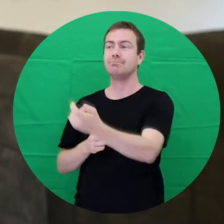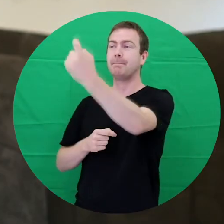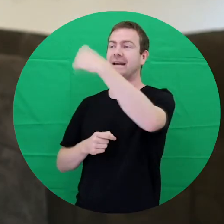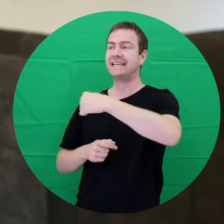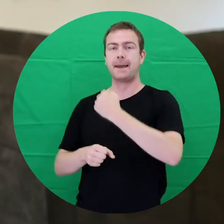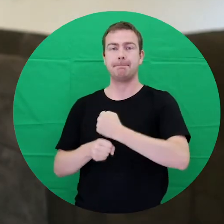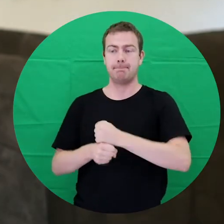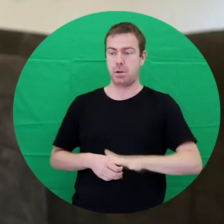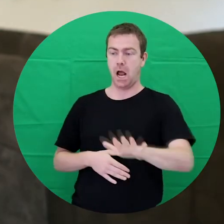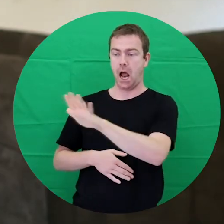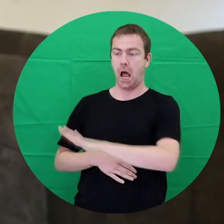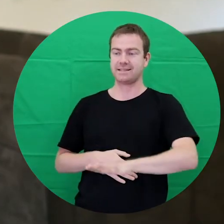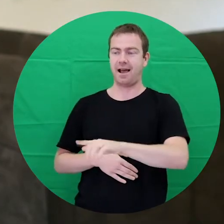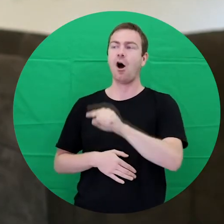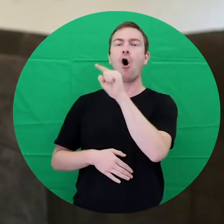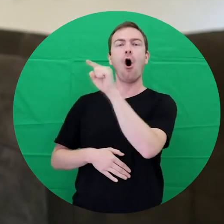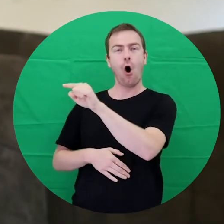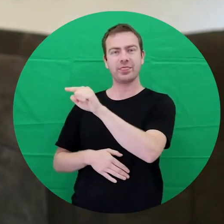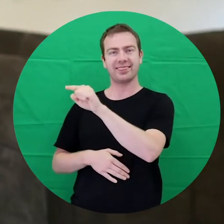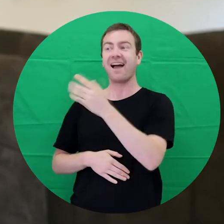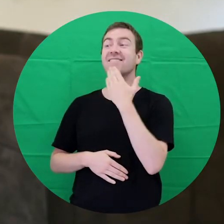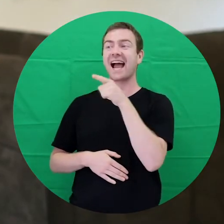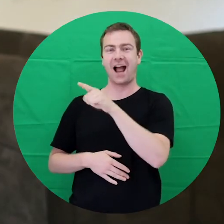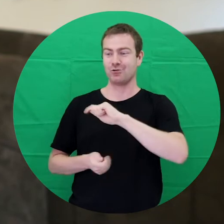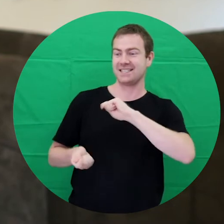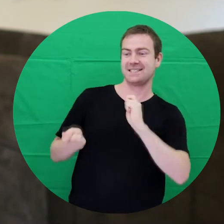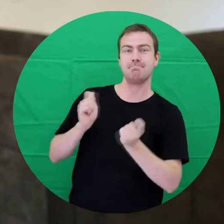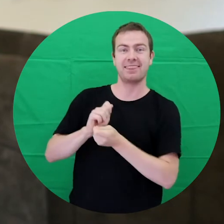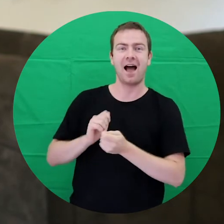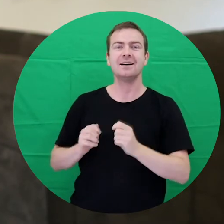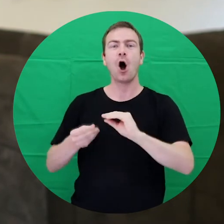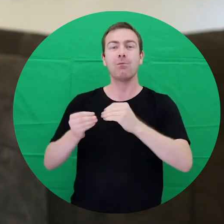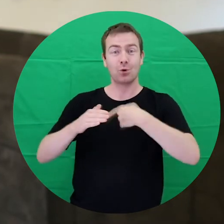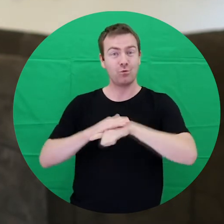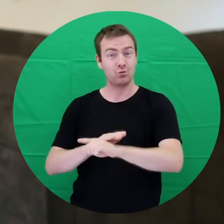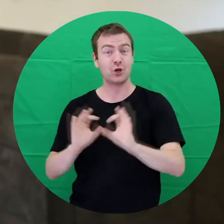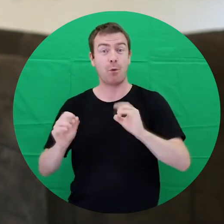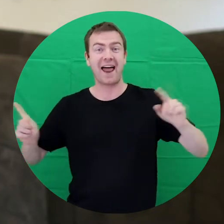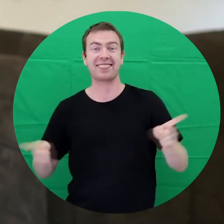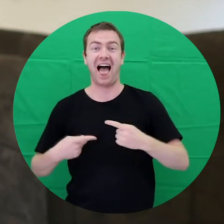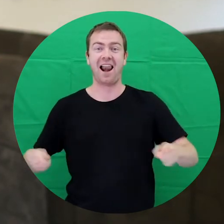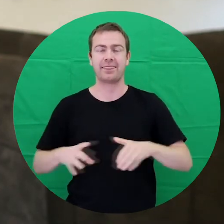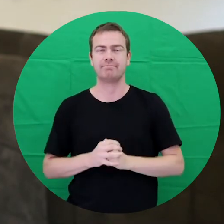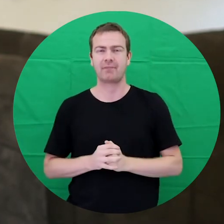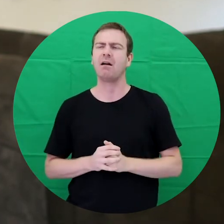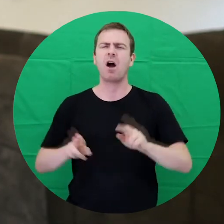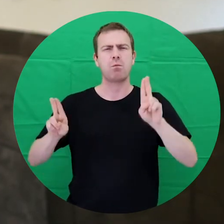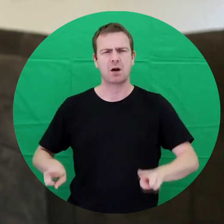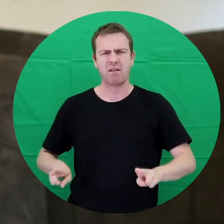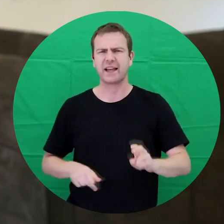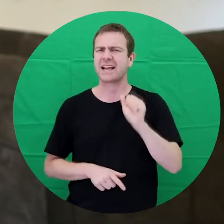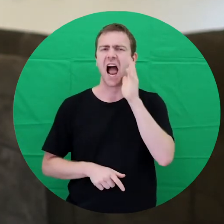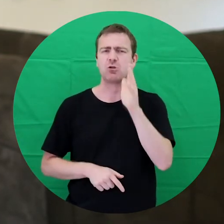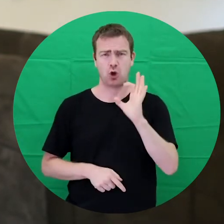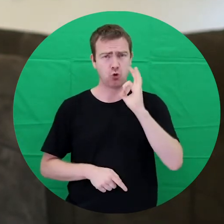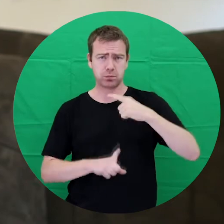pritomnosť na pracovisku určite zmenil k pozitívnemu, lebo povedzme si uprímne, že nie každý deň je rúžový, že sme